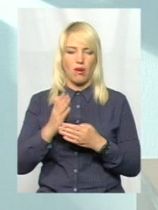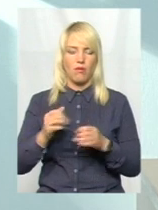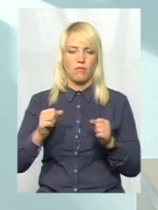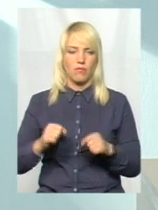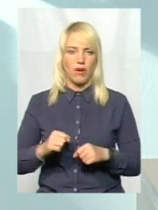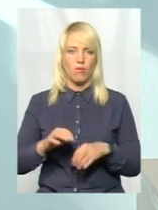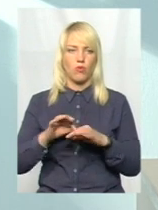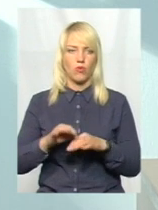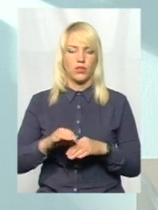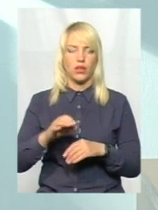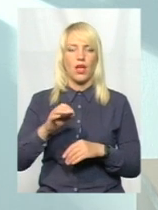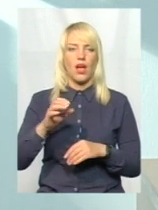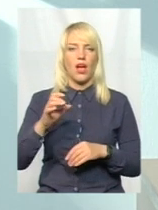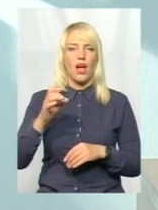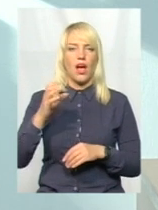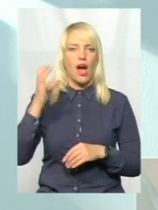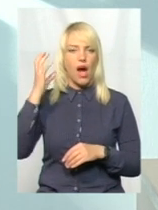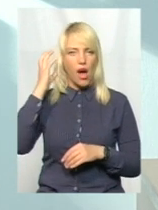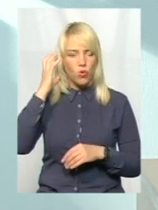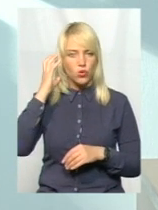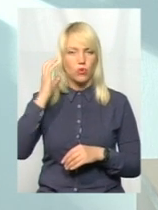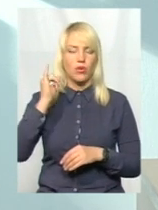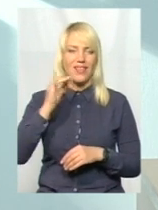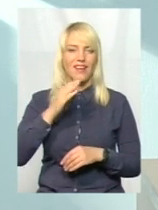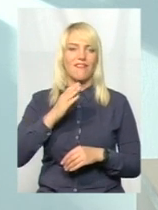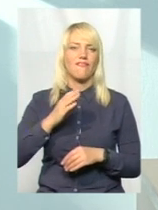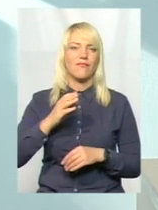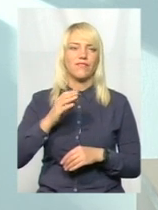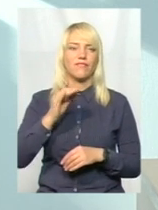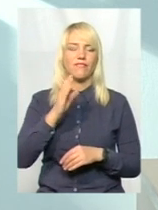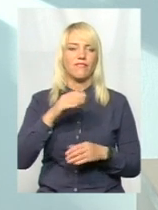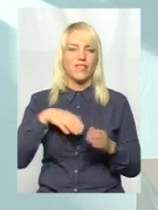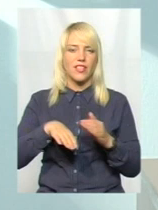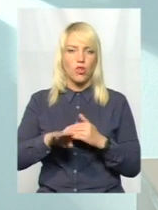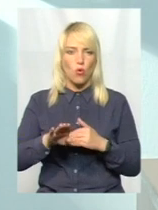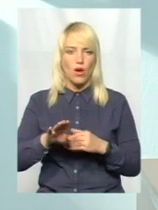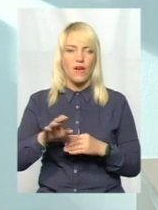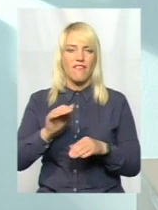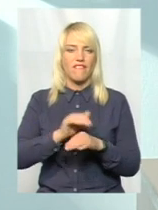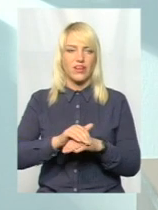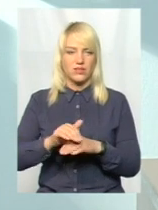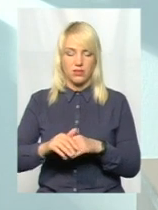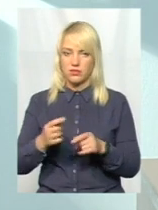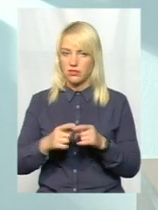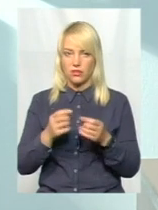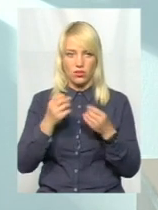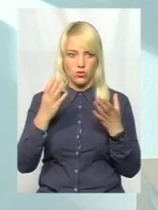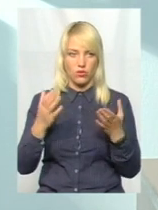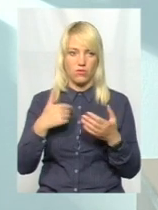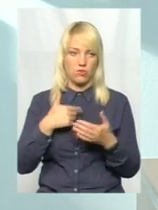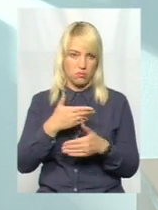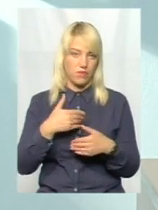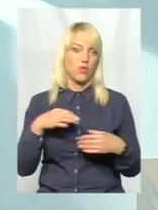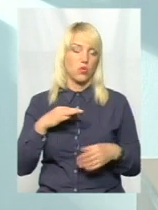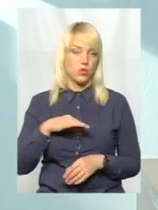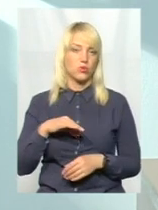відеофіксацію проведення заходу державного контролю. Це є дуже добре, це є гарна практика, яку ми використовуємо.